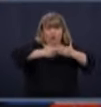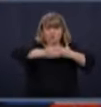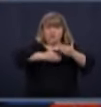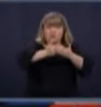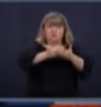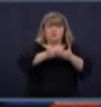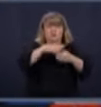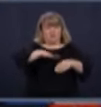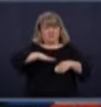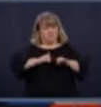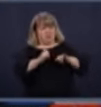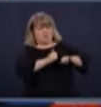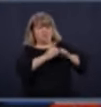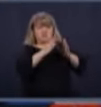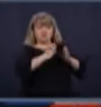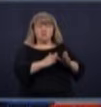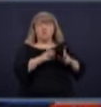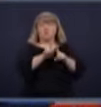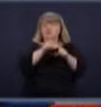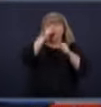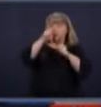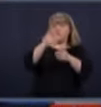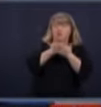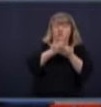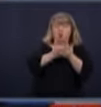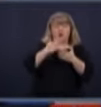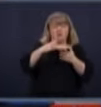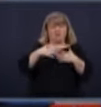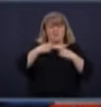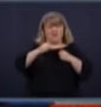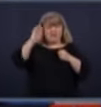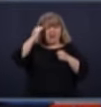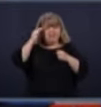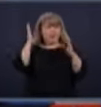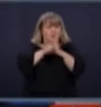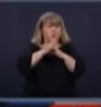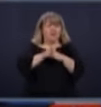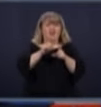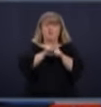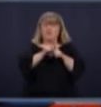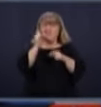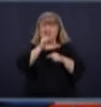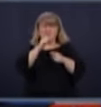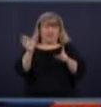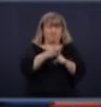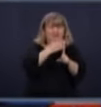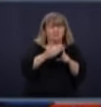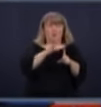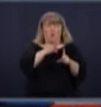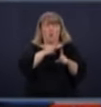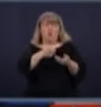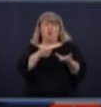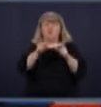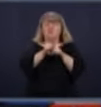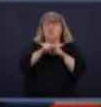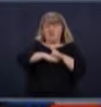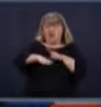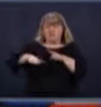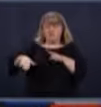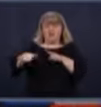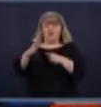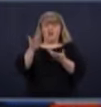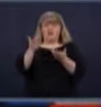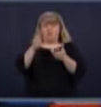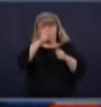enfermés, les décrochages scolaires, la santé mentale, les problématiques de femmes battues, les problématiques d'enfants qui vont